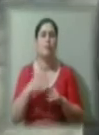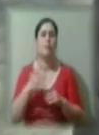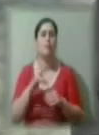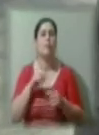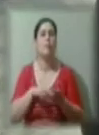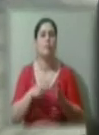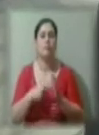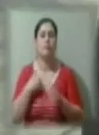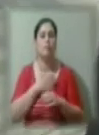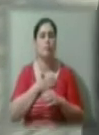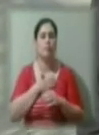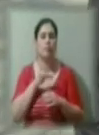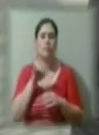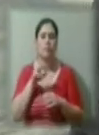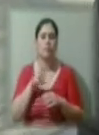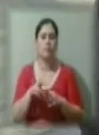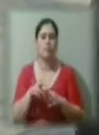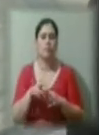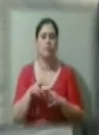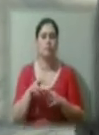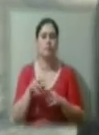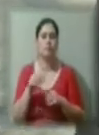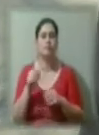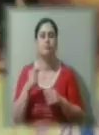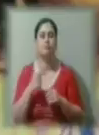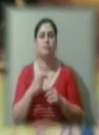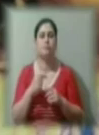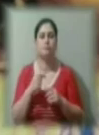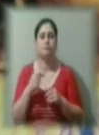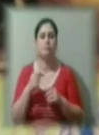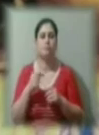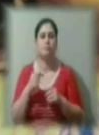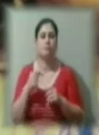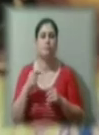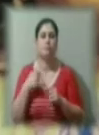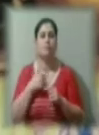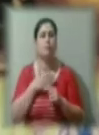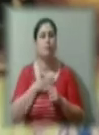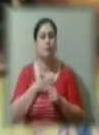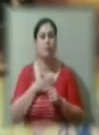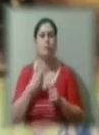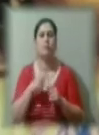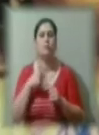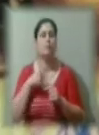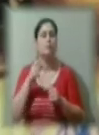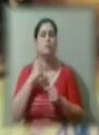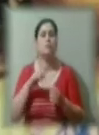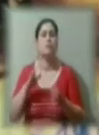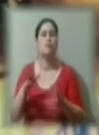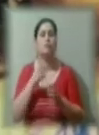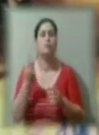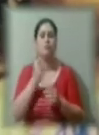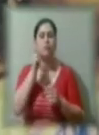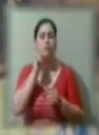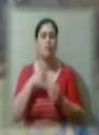Вийшло, що вся родина патріоти. Патріоти в якому сенсі? Ми любимо Крим, ми за цілісність України боремося. Тому що